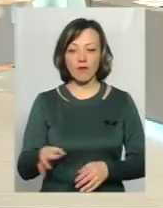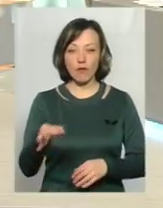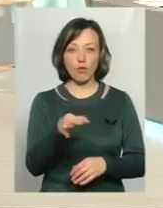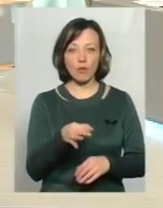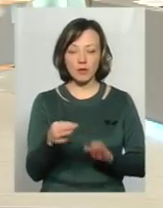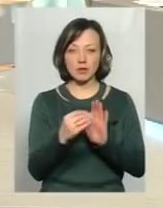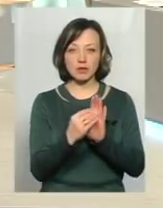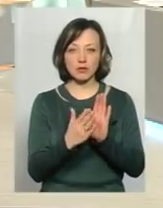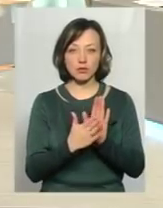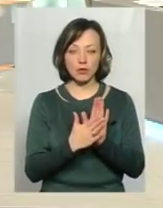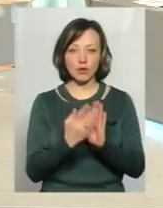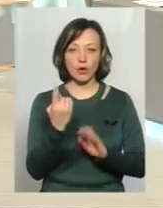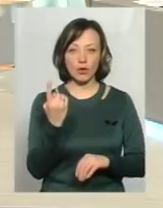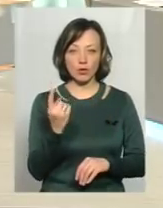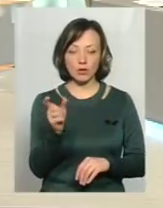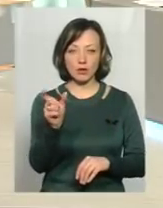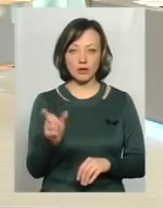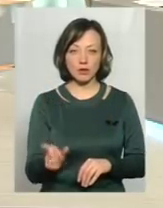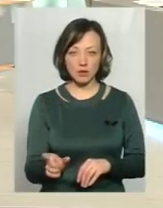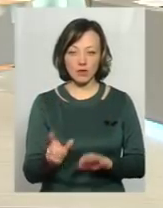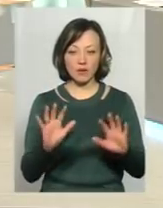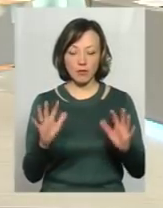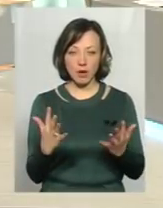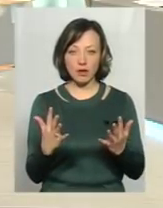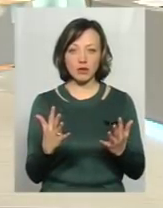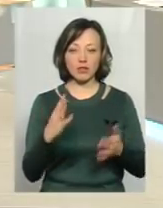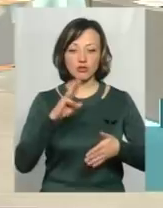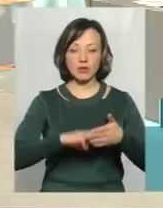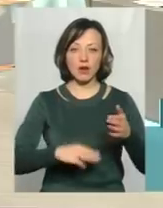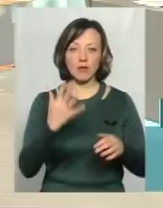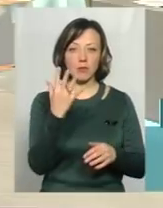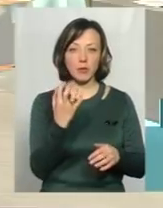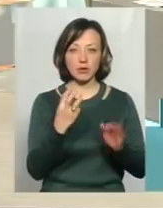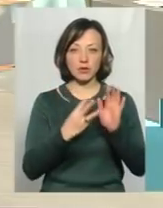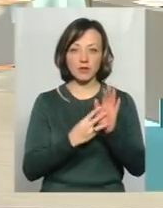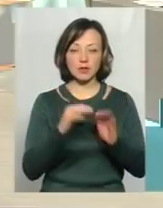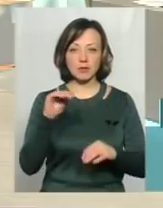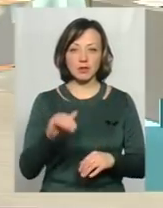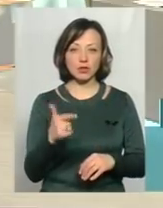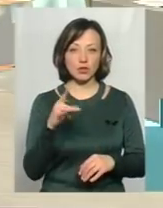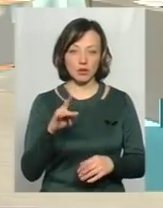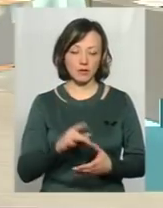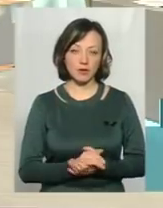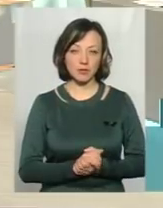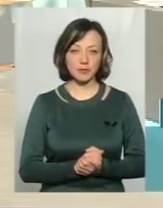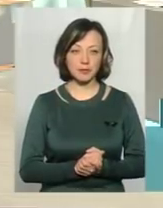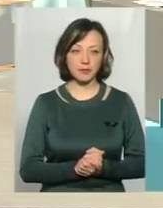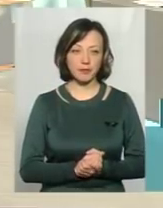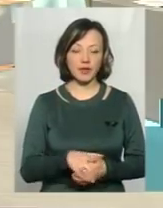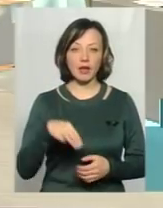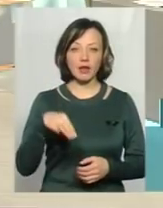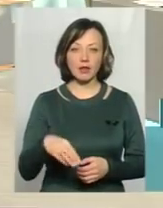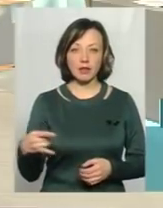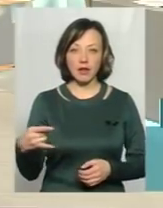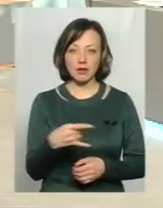є випадок, де наклали 508 тисяч гривень штрафу. Таксісту, який